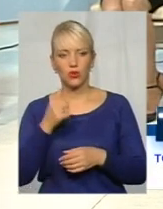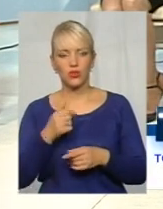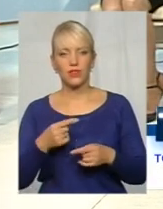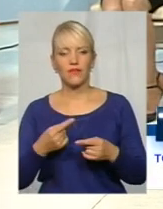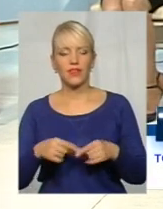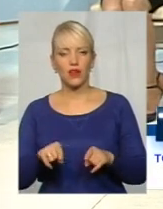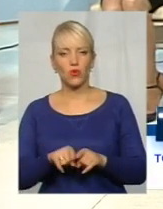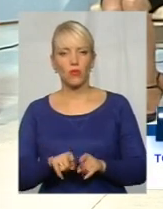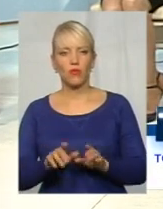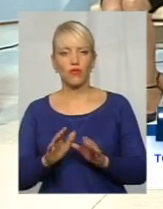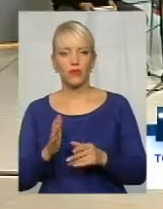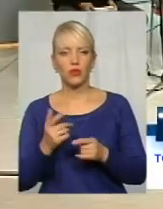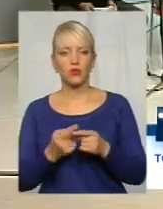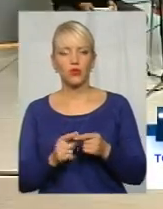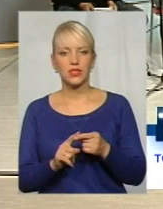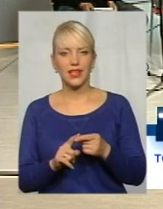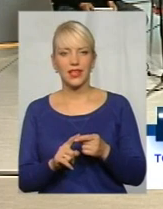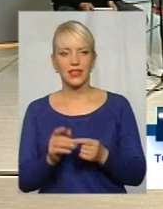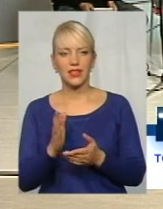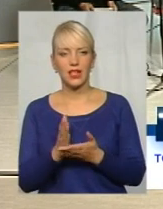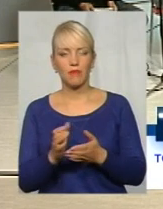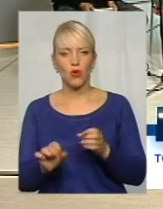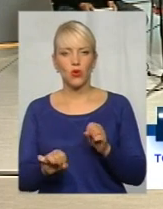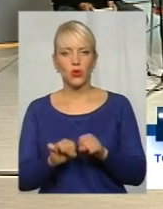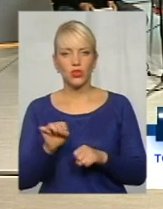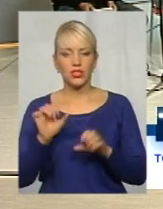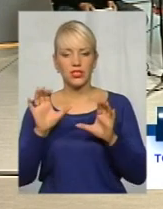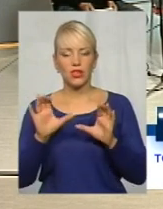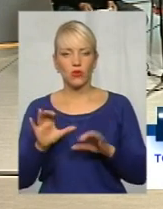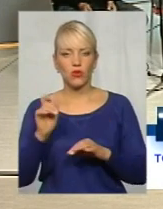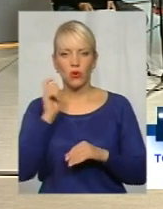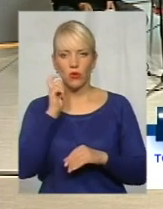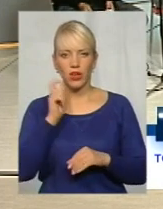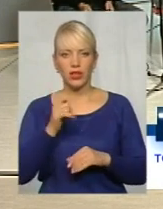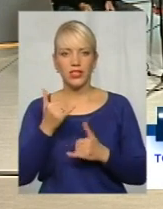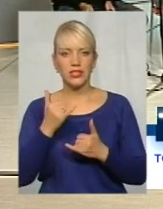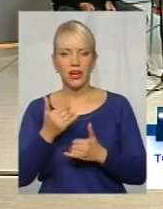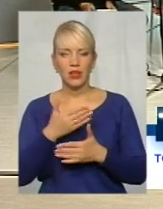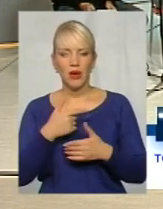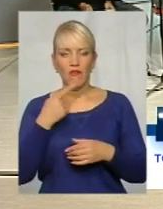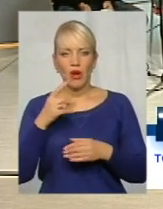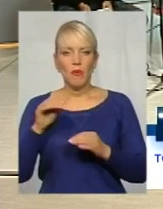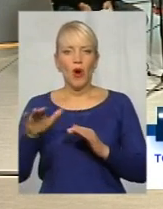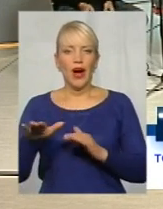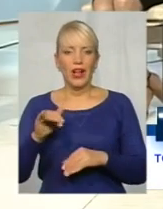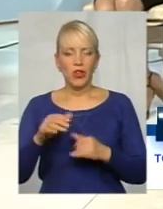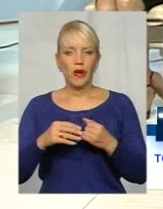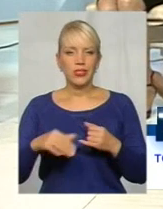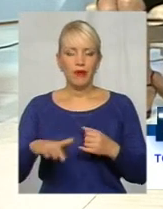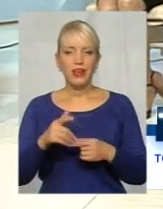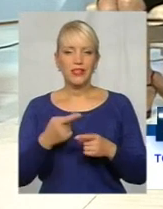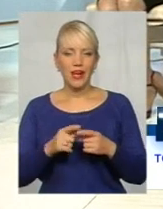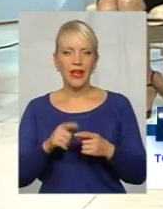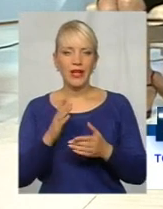випадку це є порушенням закону України. Зараз ми говоримо про оренду землі. Якщо так, то це є